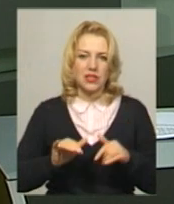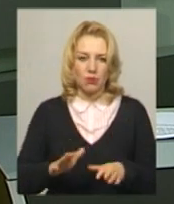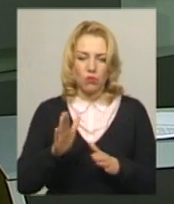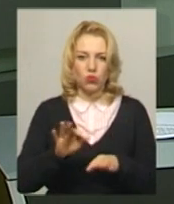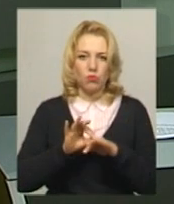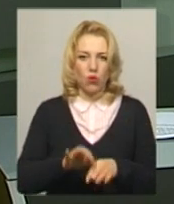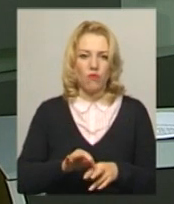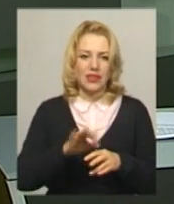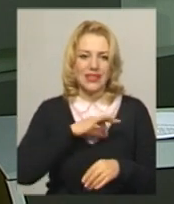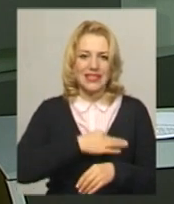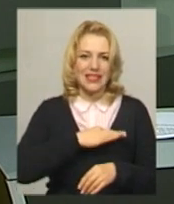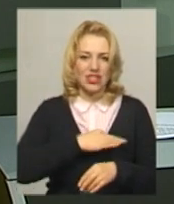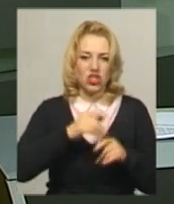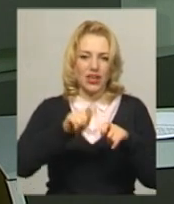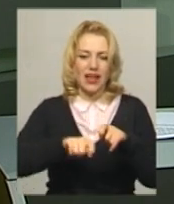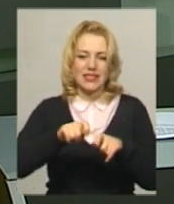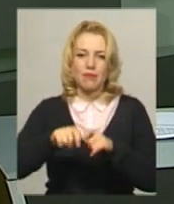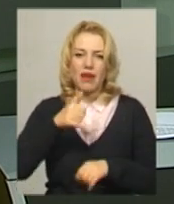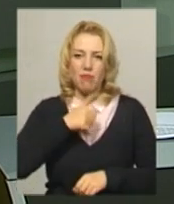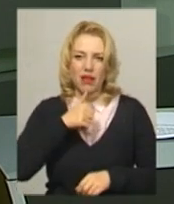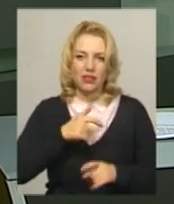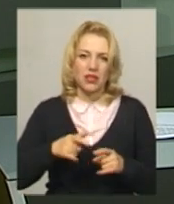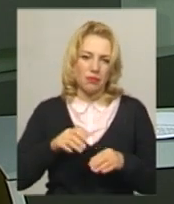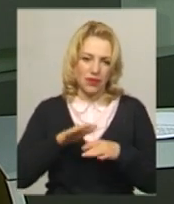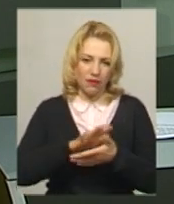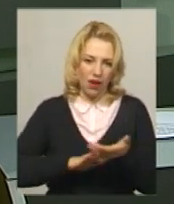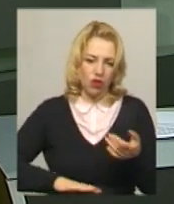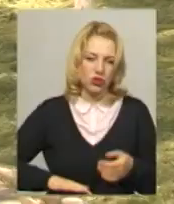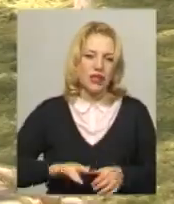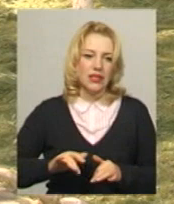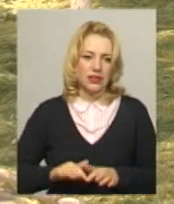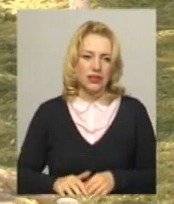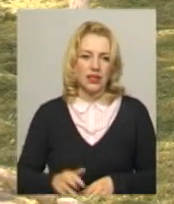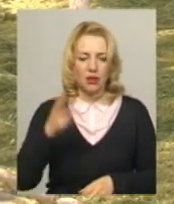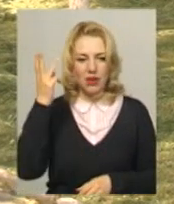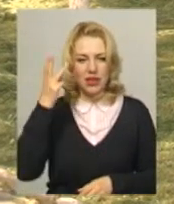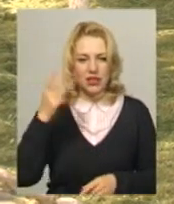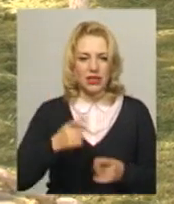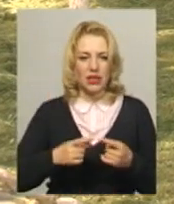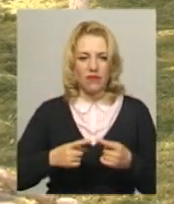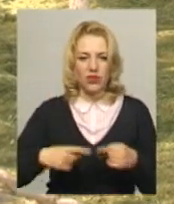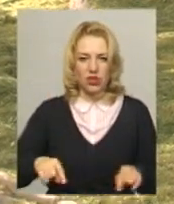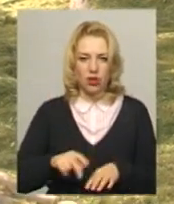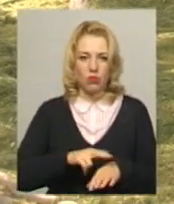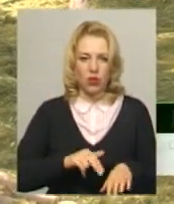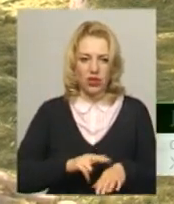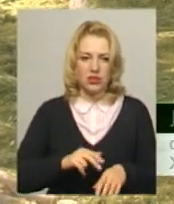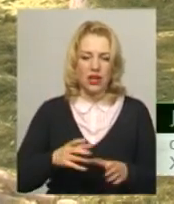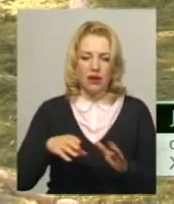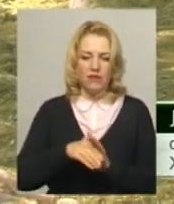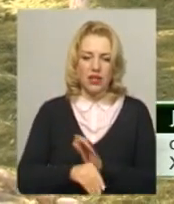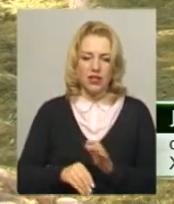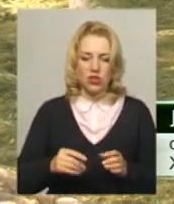Буде проведено слідчий експеримент. Тривають слідчо-оперативні дії. Хмельницьким відділом поліції внесено відомості до